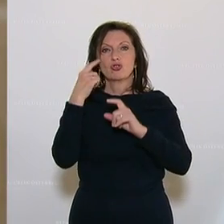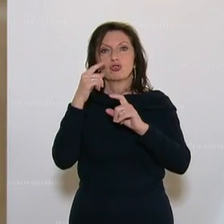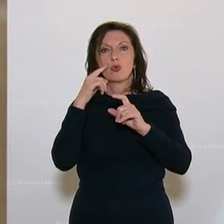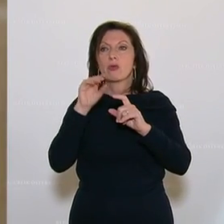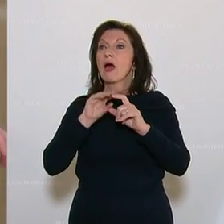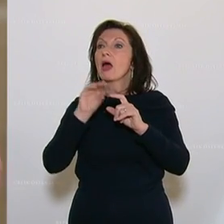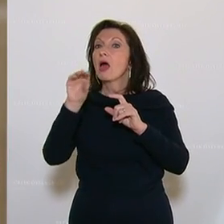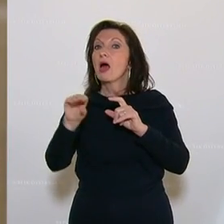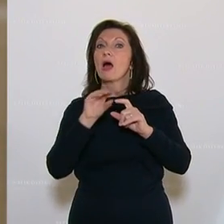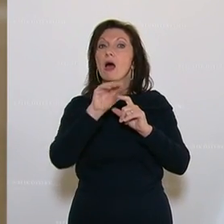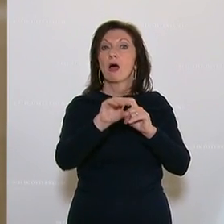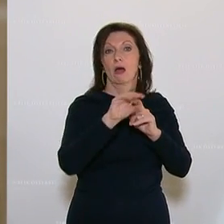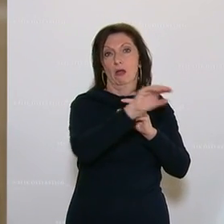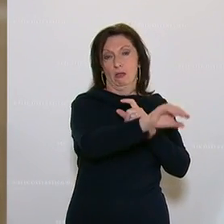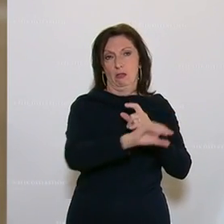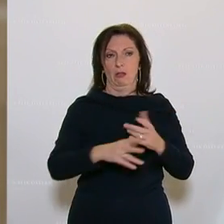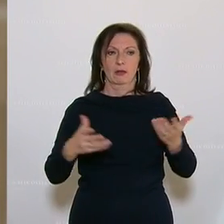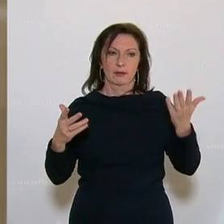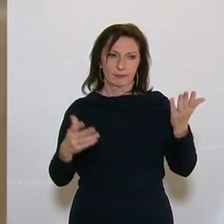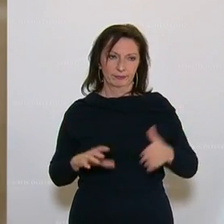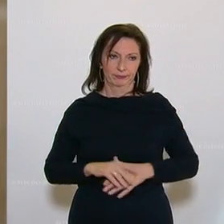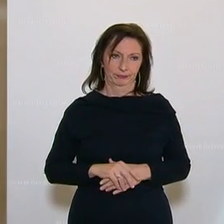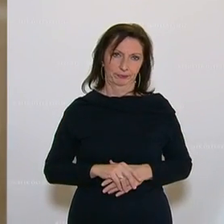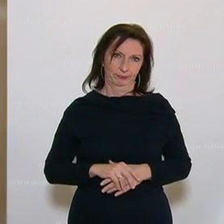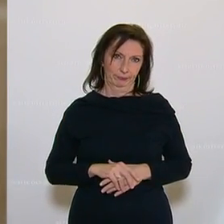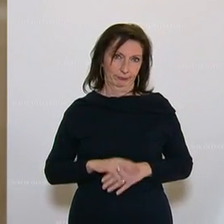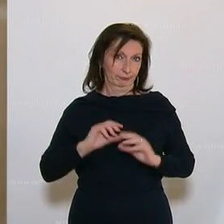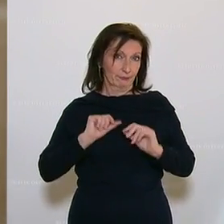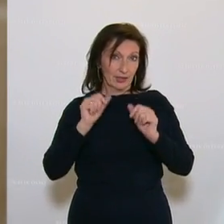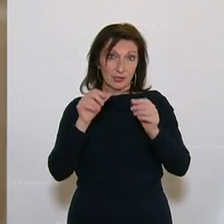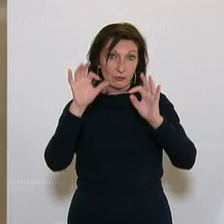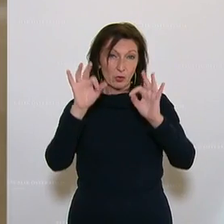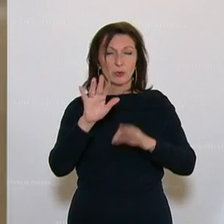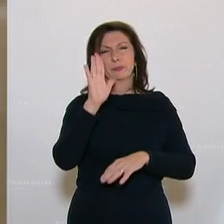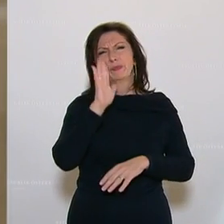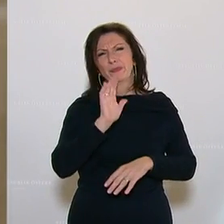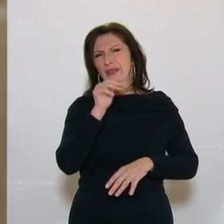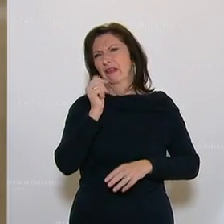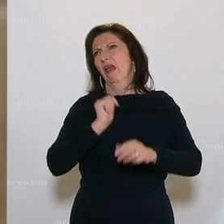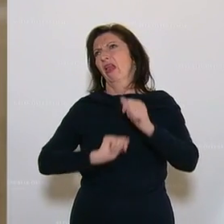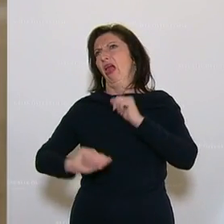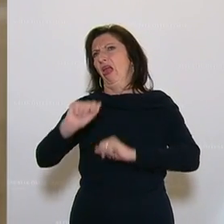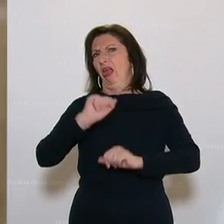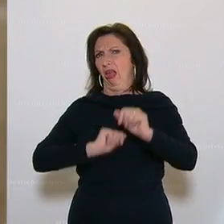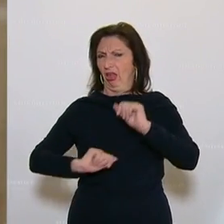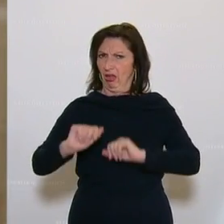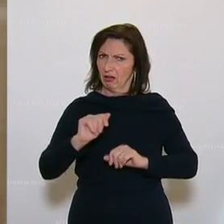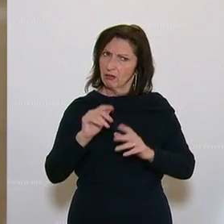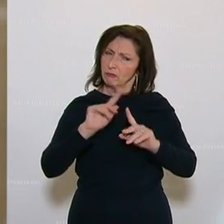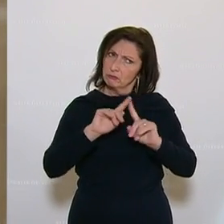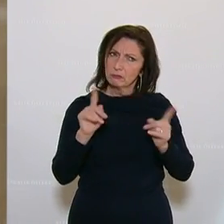zugutekommen zu lassen. Wehren Sie sich gegen diese gute Initiative nicht, sondern versuchen Sie mit uns